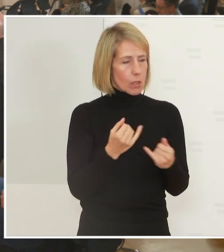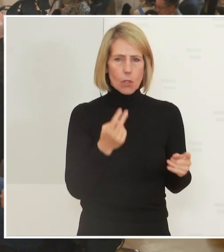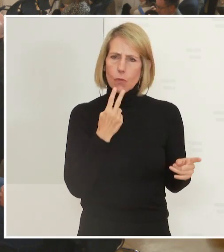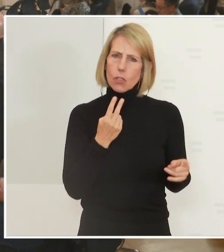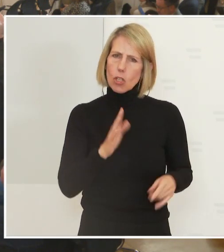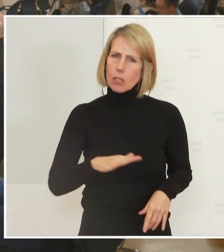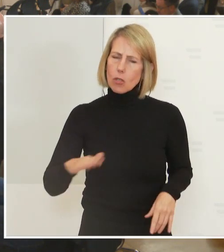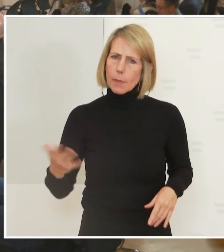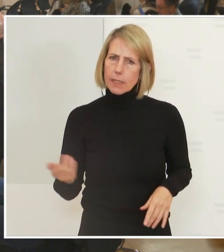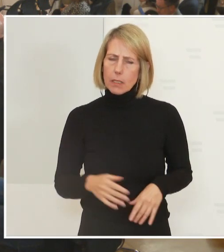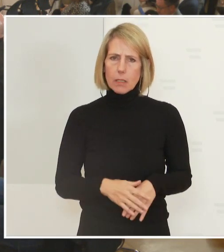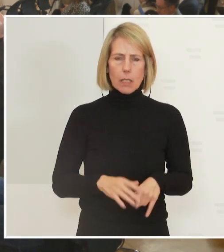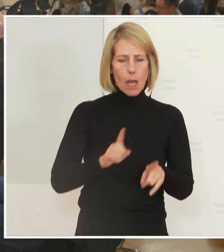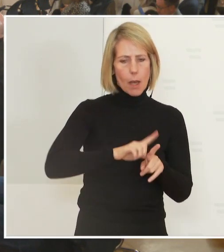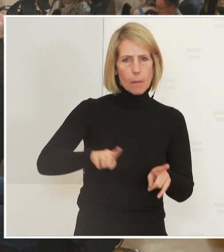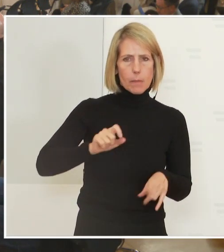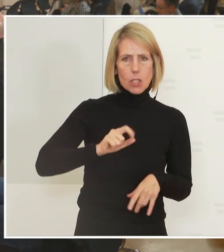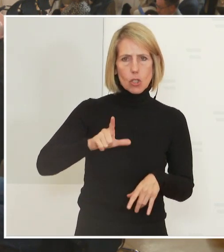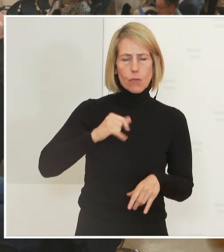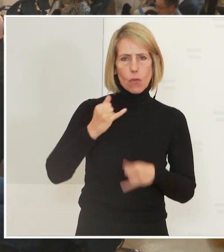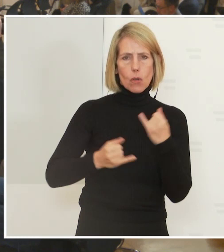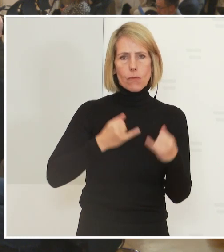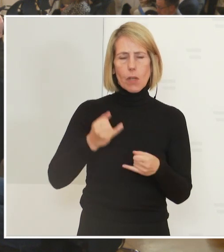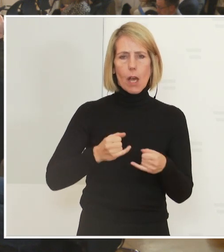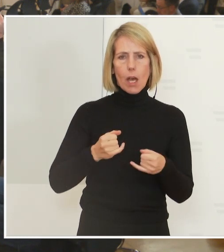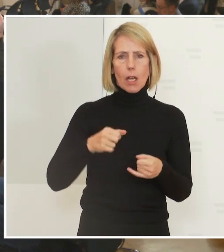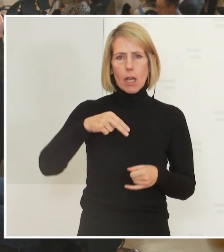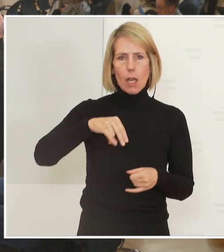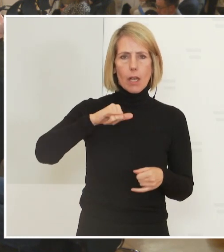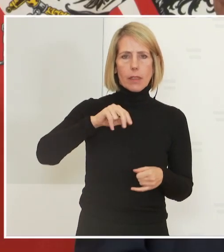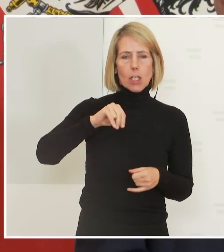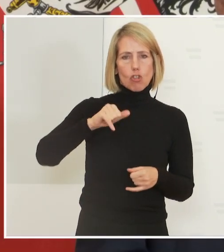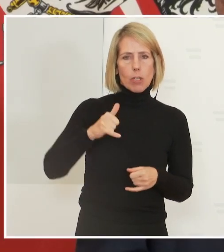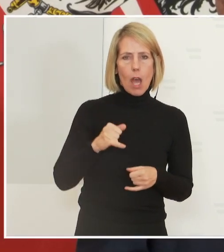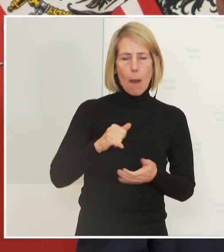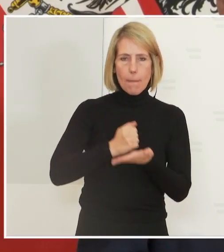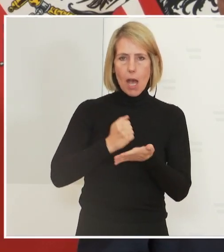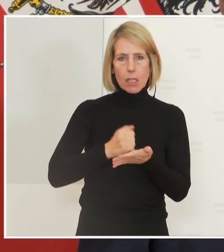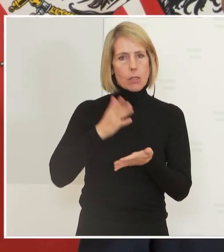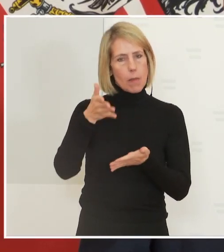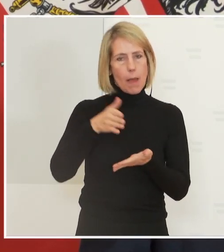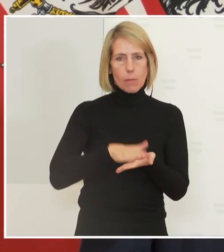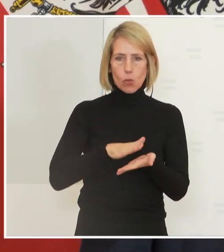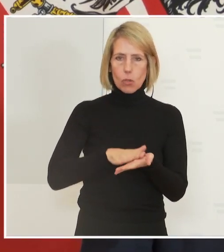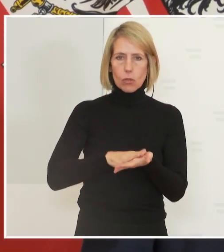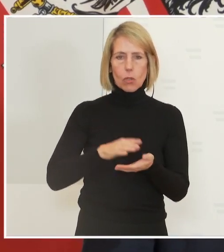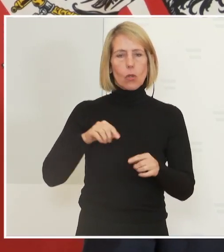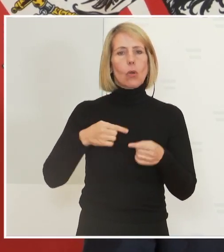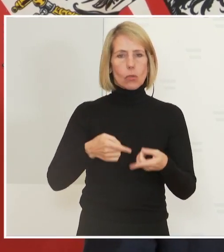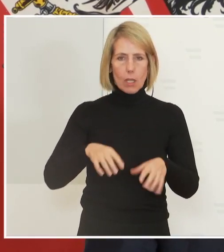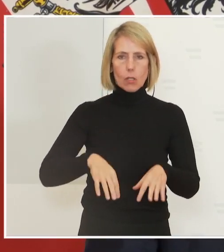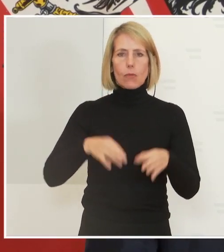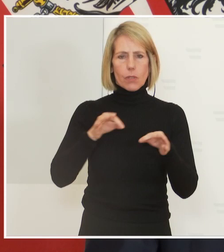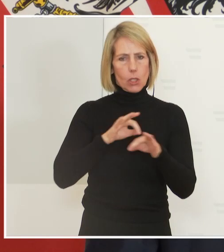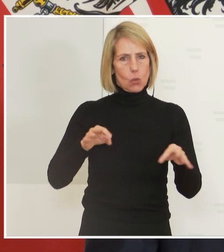Es wird da jedenfalls bis zwölf Jahre der Ninja Pass gültig bleiben. Ab zwölf werden wir eine gute Lösung finden für die Jugendlichen. Natürlich bis zwölf.